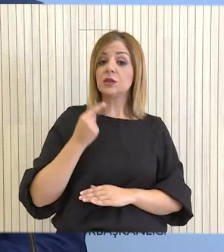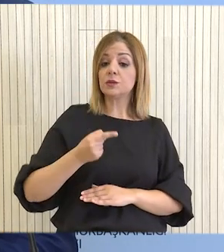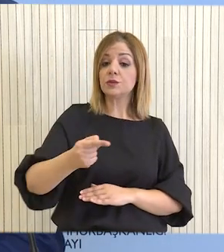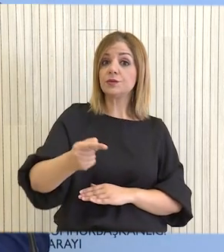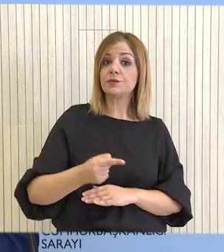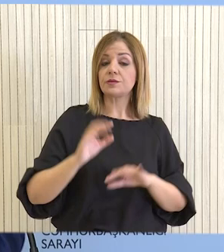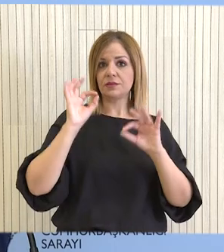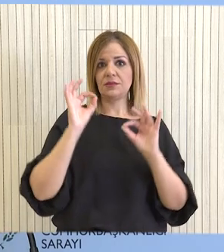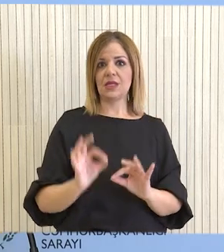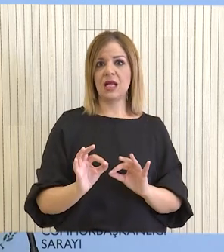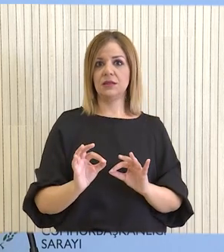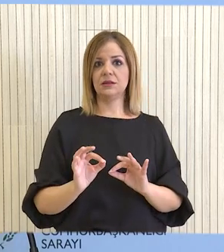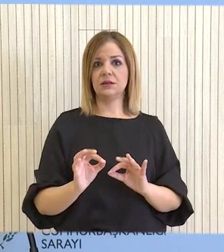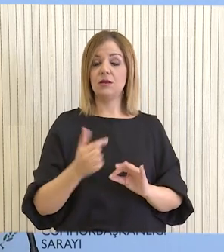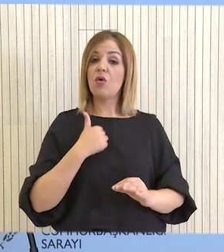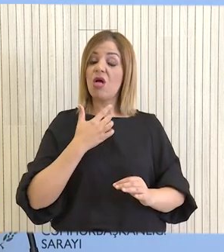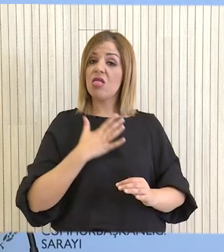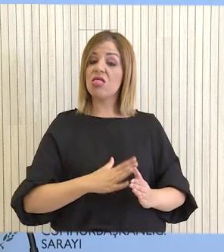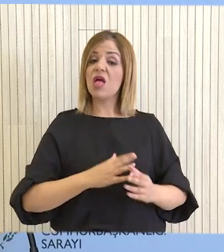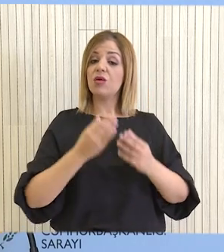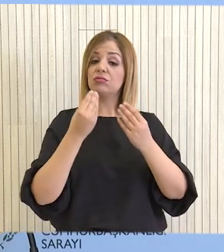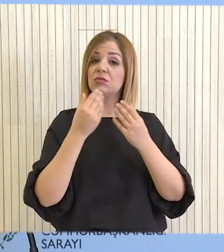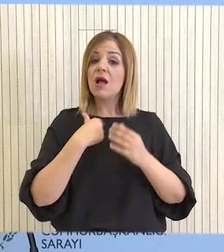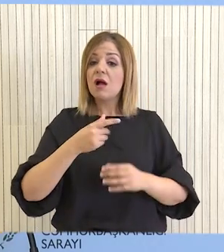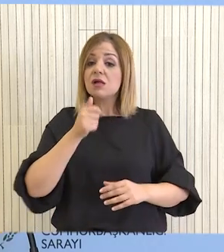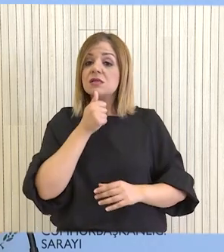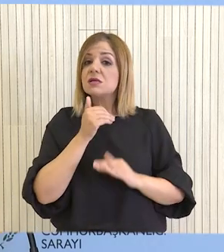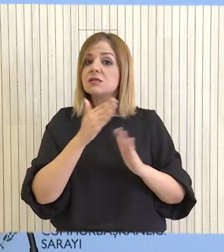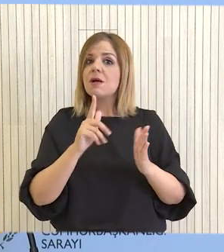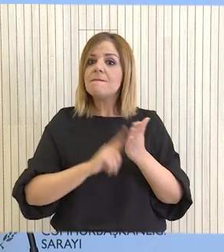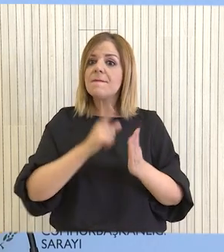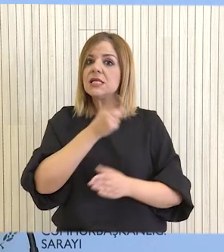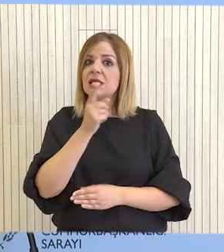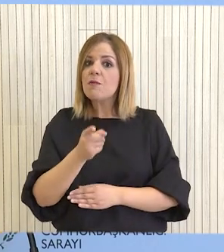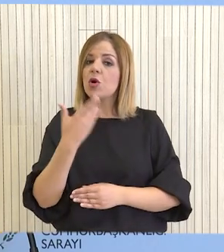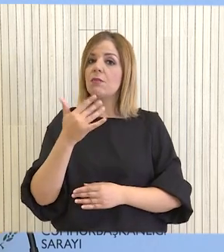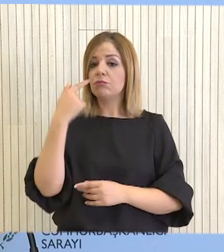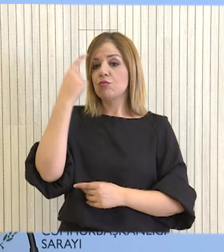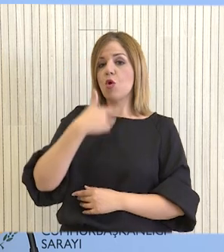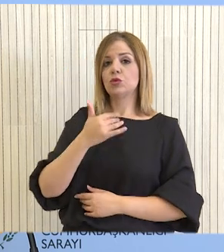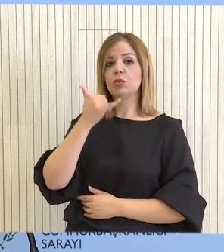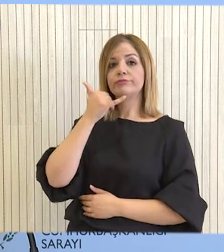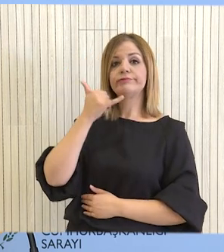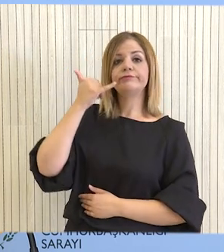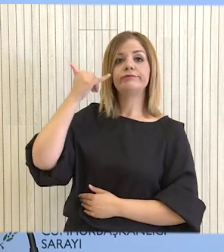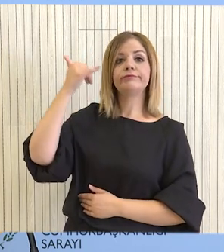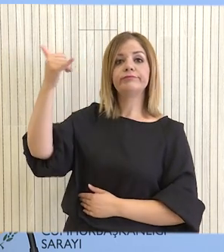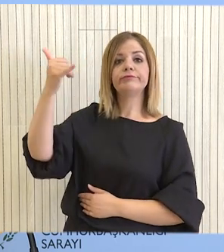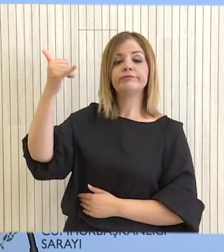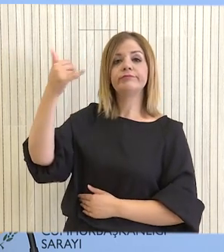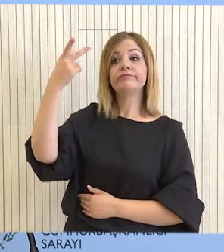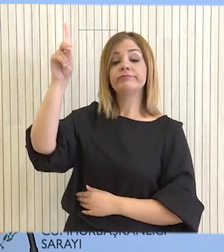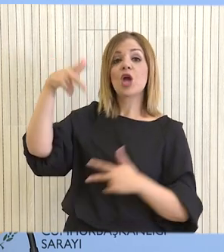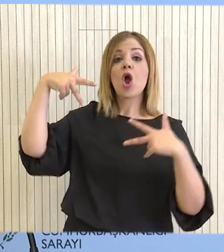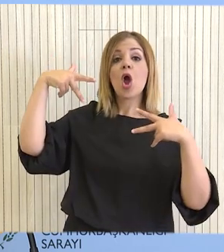του πλαισίου της έμπραχτης επίδειξης μηδενικής ανοχής έχει επικοινωνήσει προσωπικά με κράτος